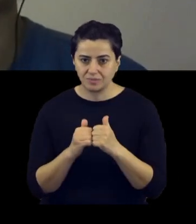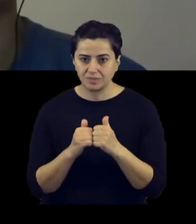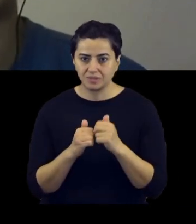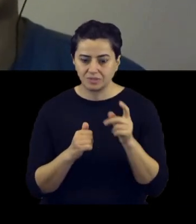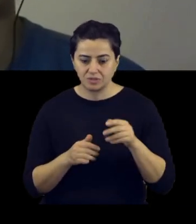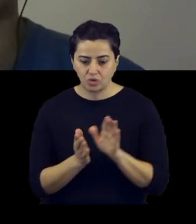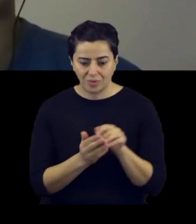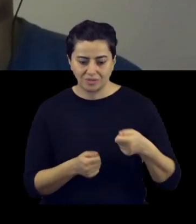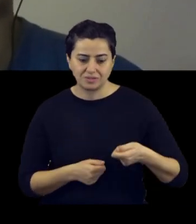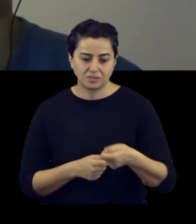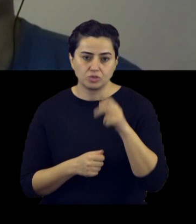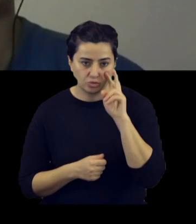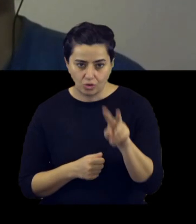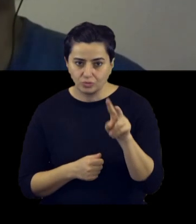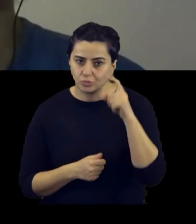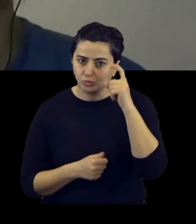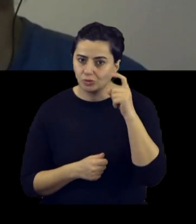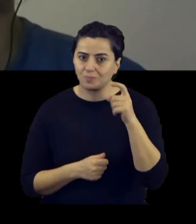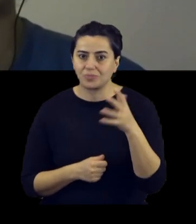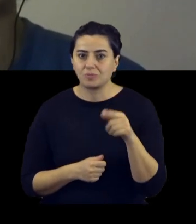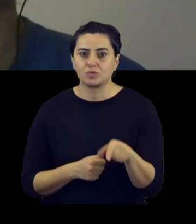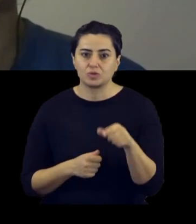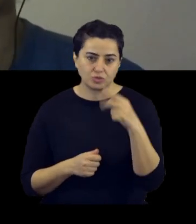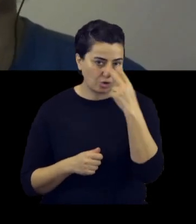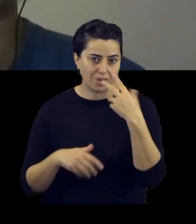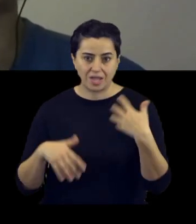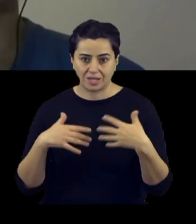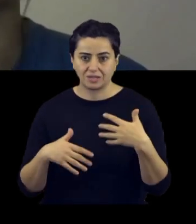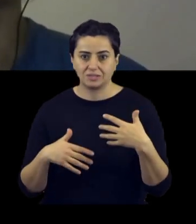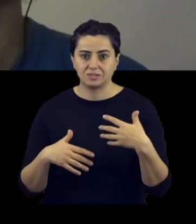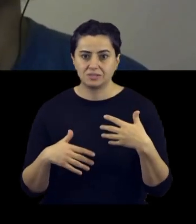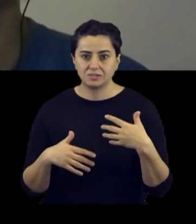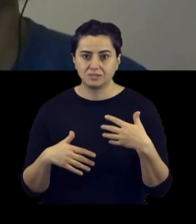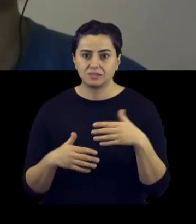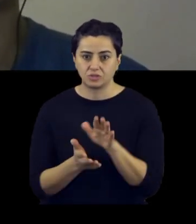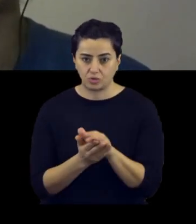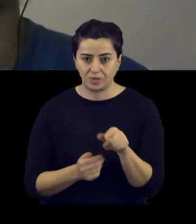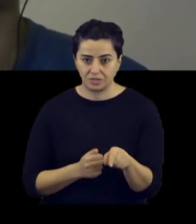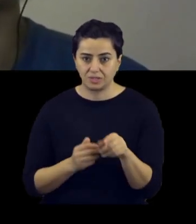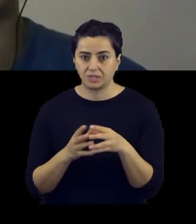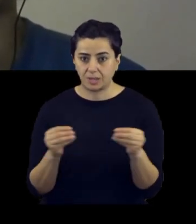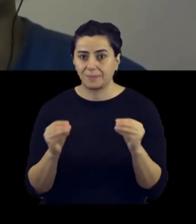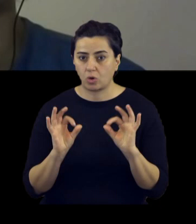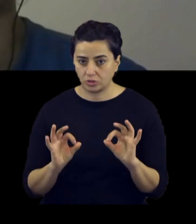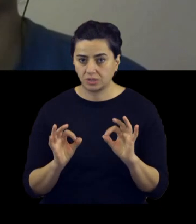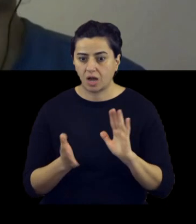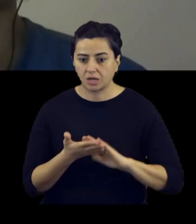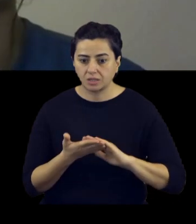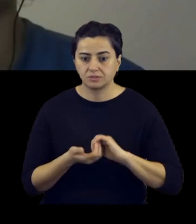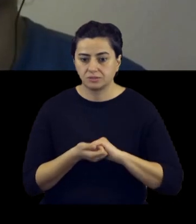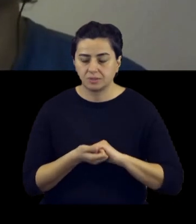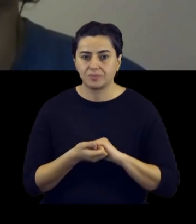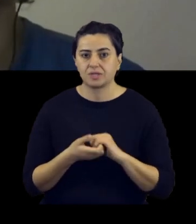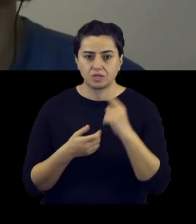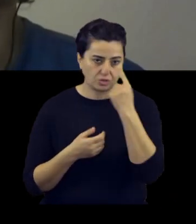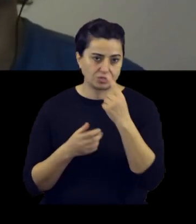repa köpeğini gördüm. Ve düşünüm ki eğer bu görme engelleri kişi köpeğini kaybederse, hem dostunu